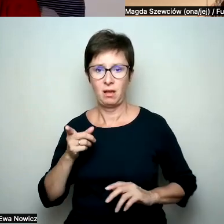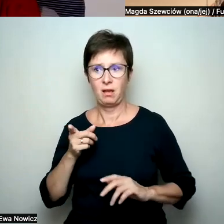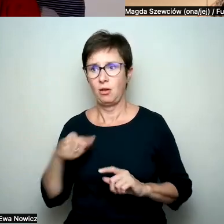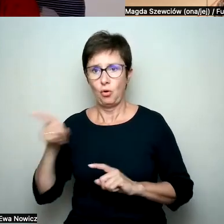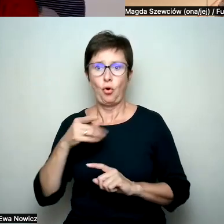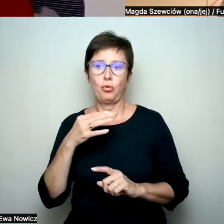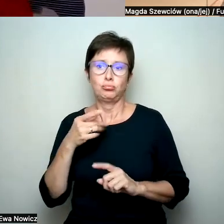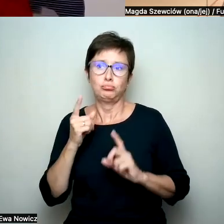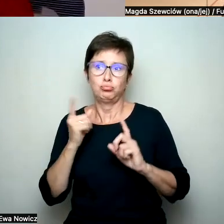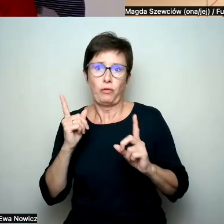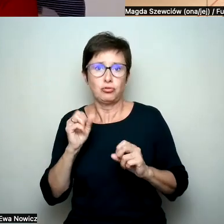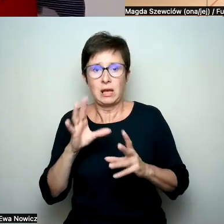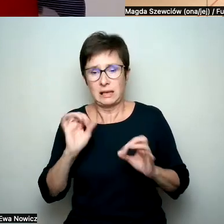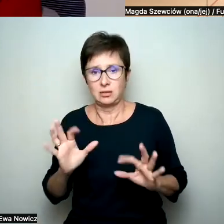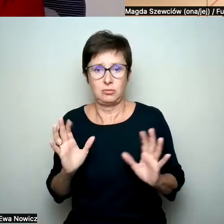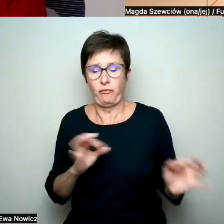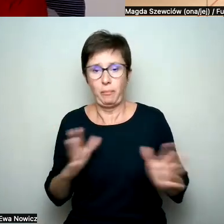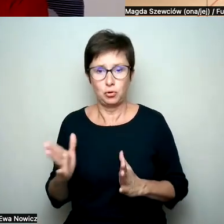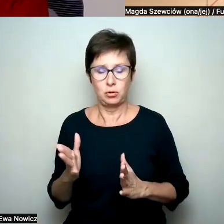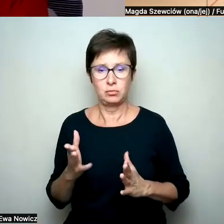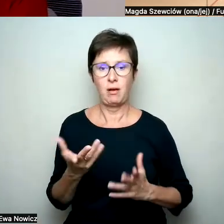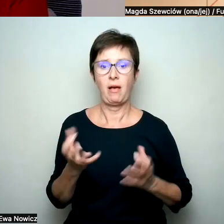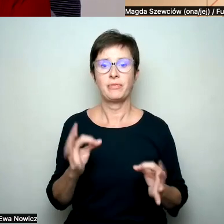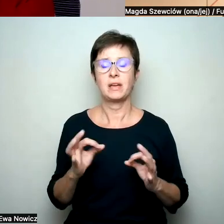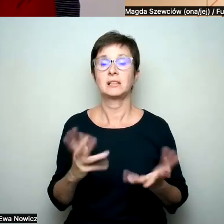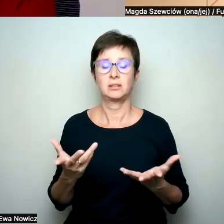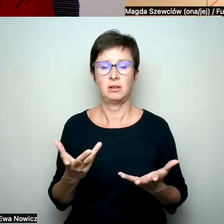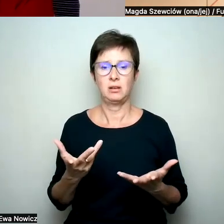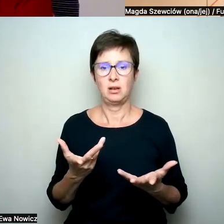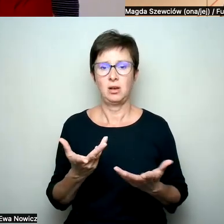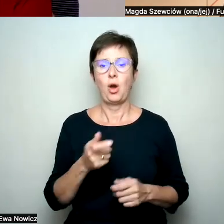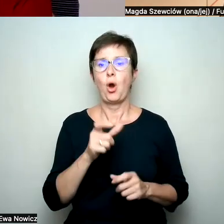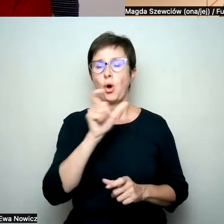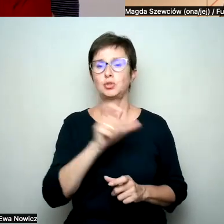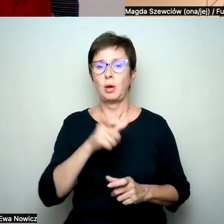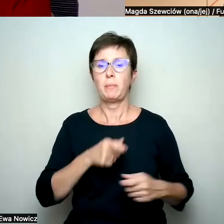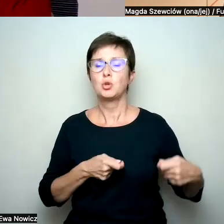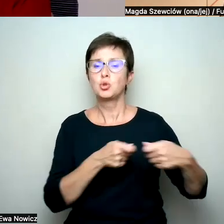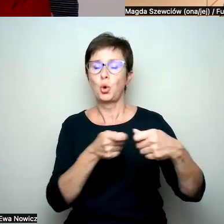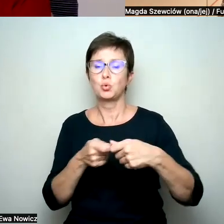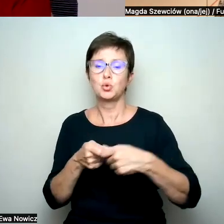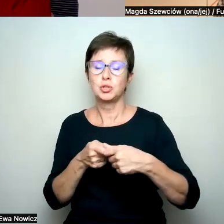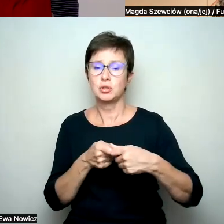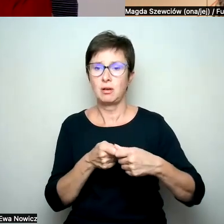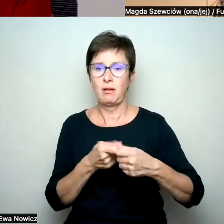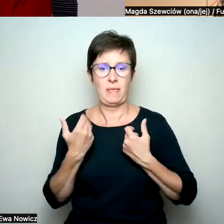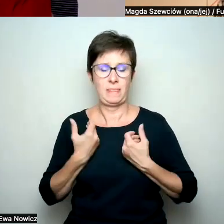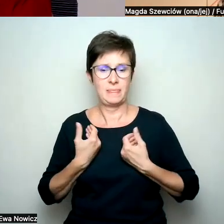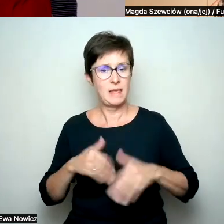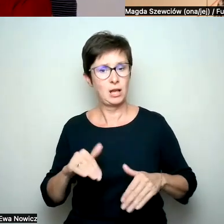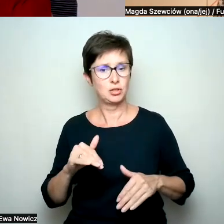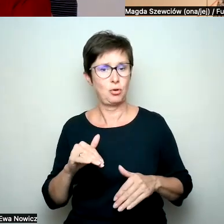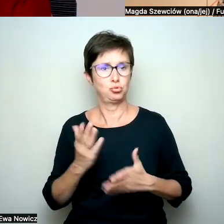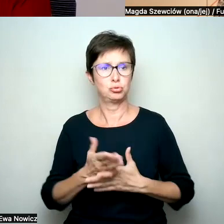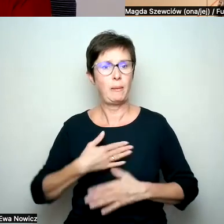należy. No i teraz sobie myślę o tym, że to jest takie koszetem wobec też osób sojuszniczych, które już nie chcą właśnie być miłe, jak